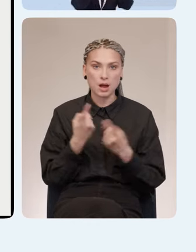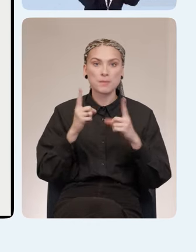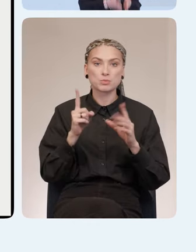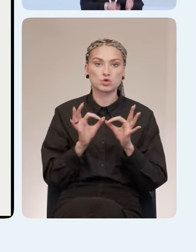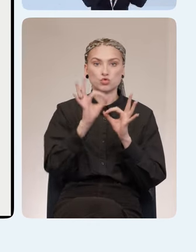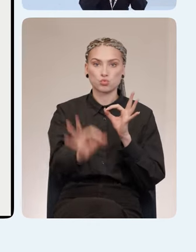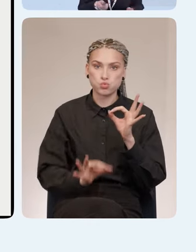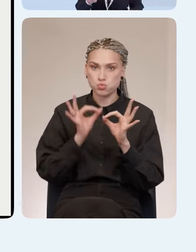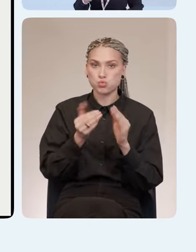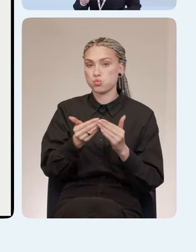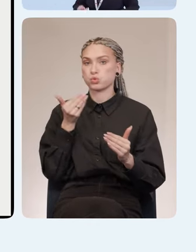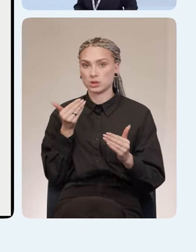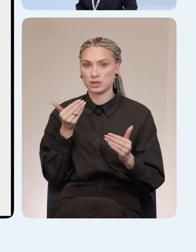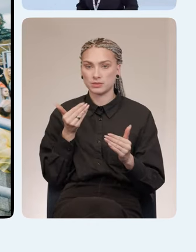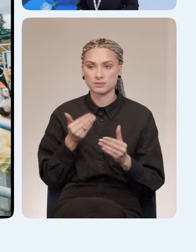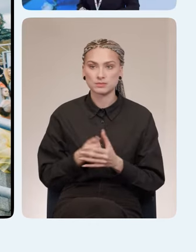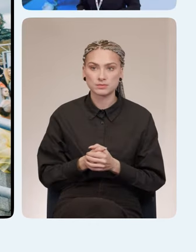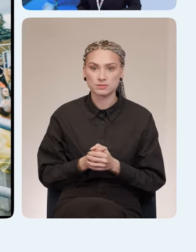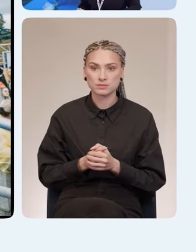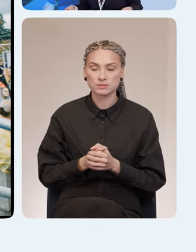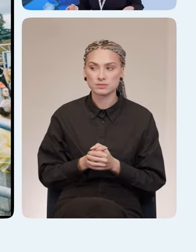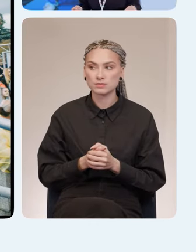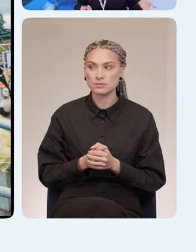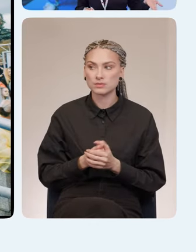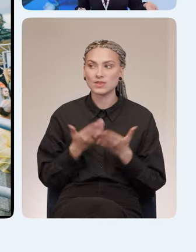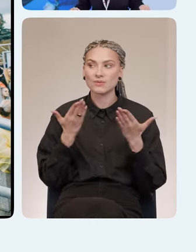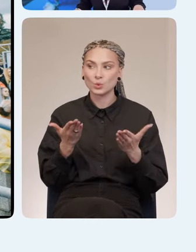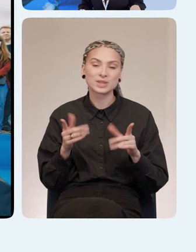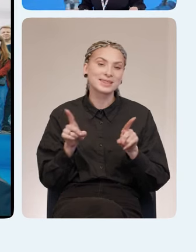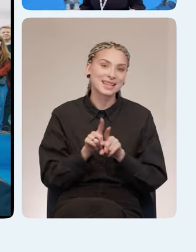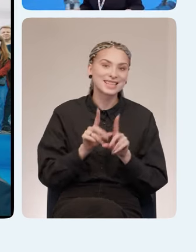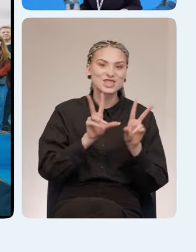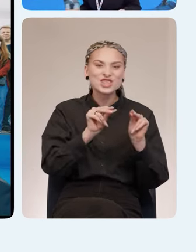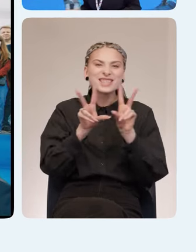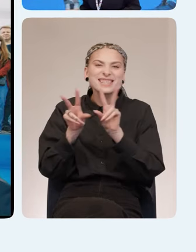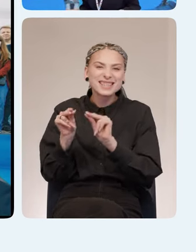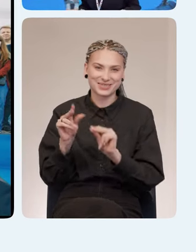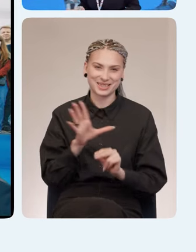сутки ровно. Вот такие у нас счастливые были.